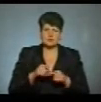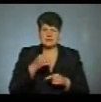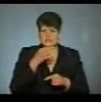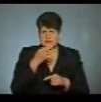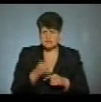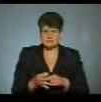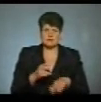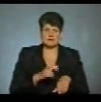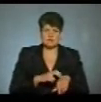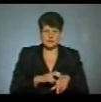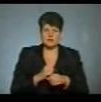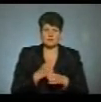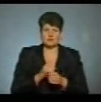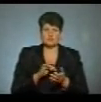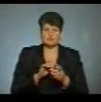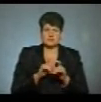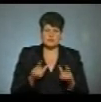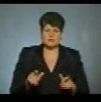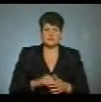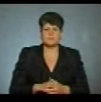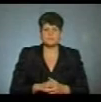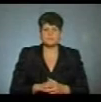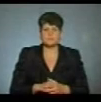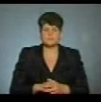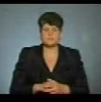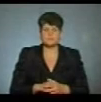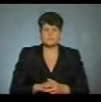епідеміолог обласного лабораторного центру Володимир Паничев.